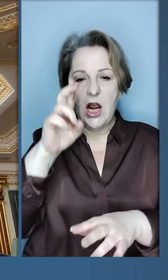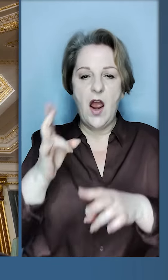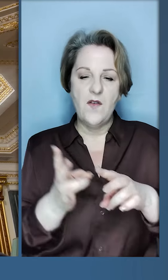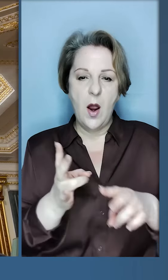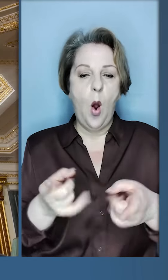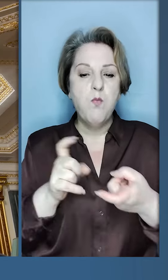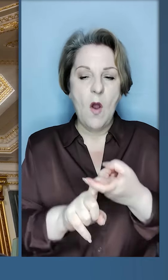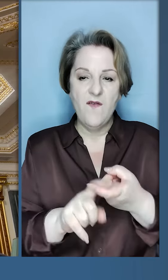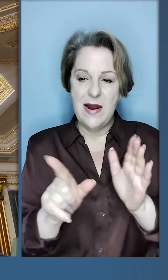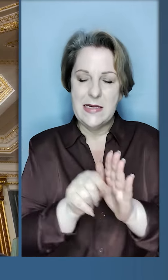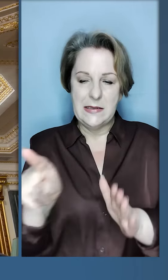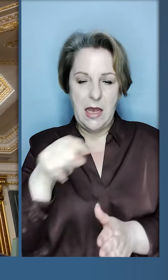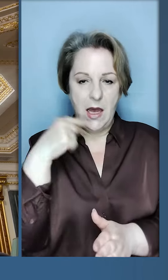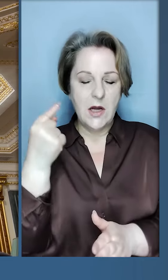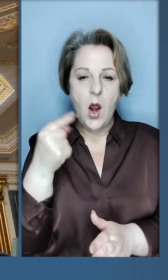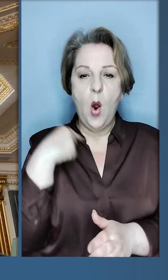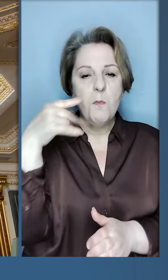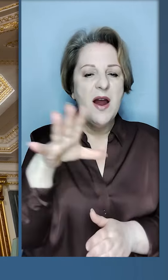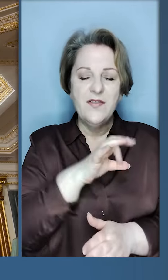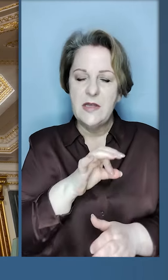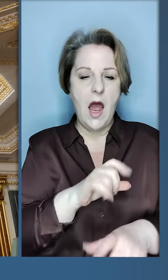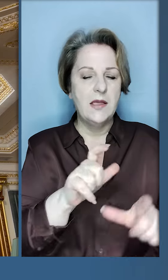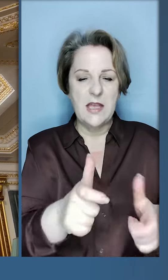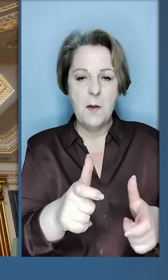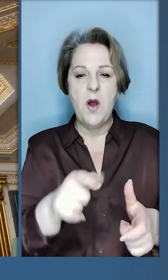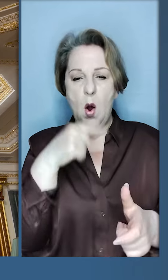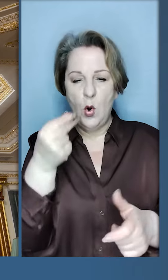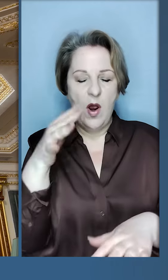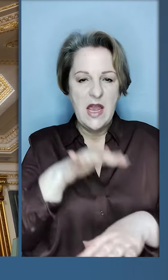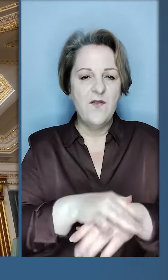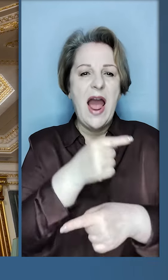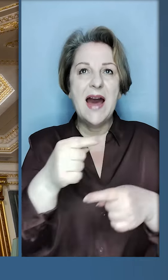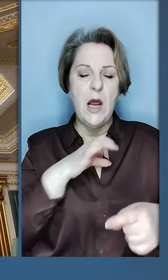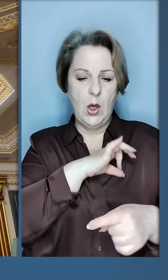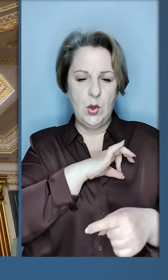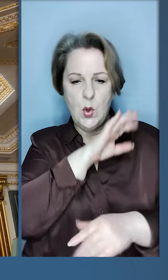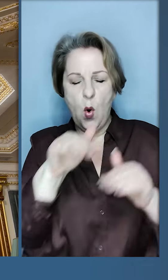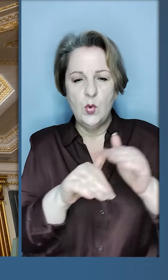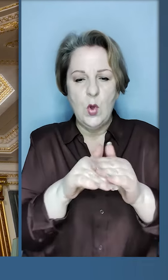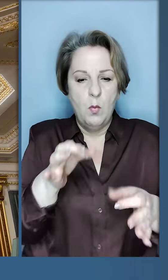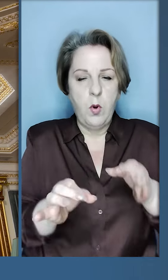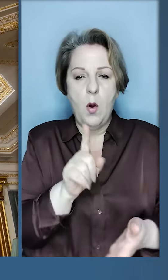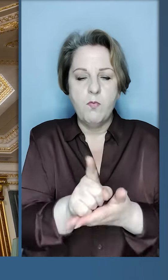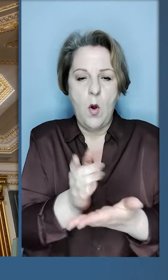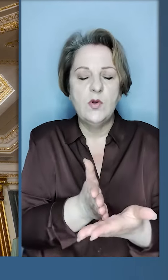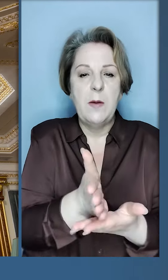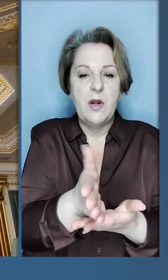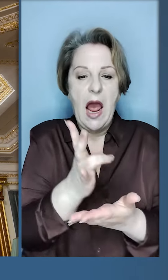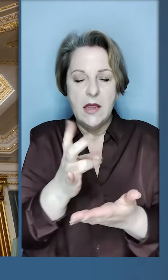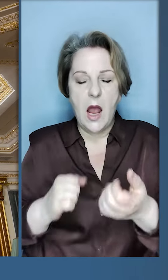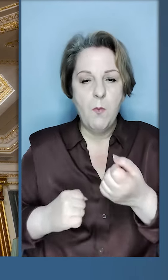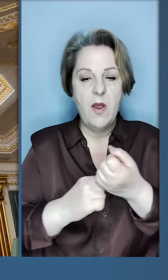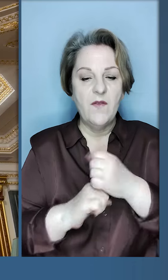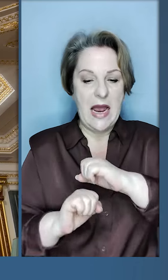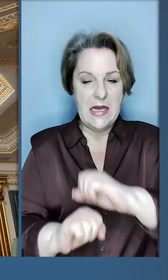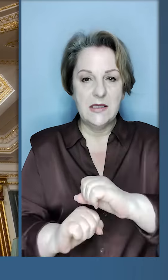-терориста та пов'язаних з нею осіб. Всі заморожені російські активи в різних юрисдикціях мають бути спрямовані на